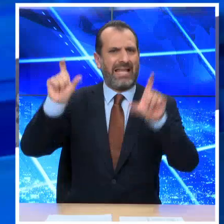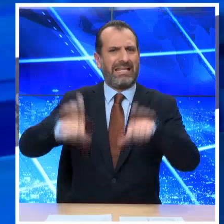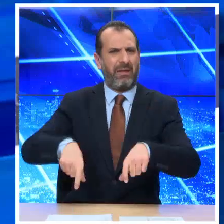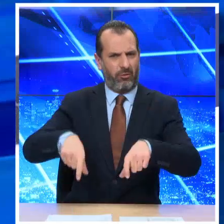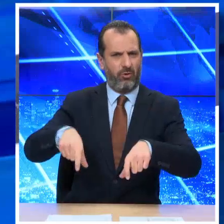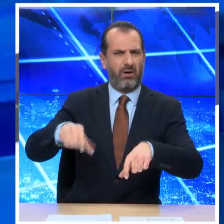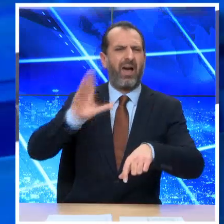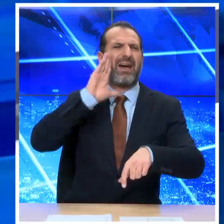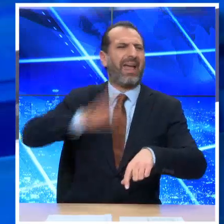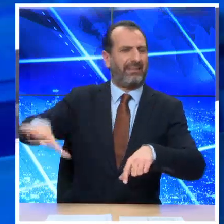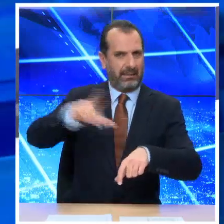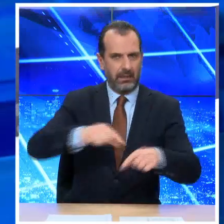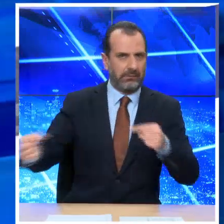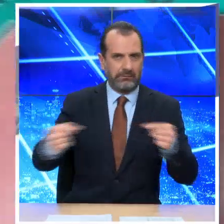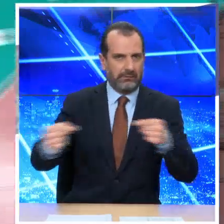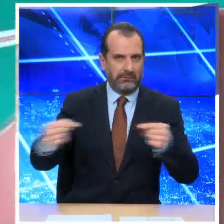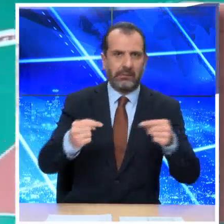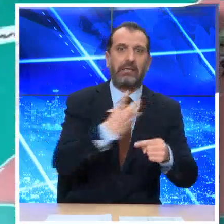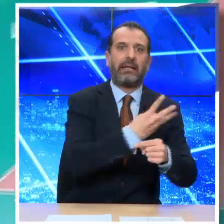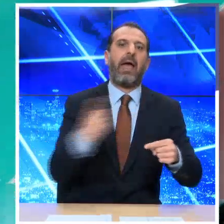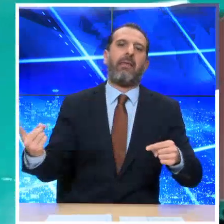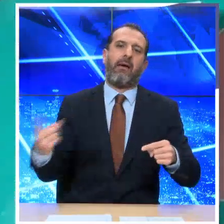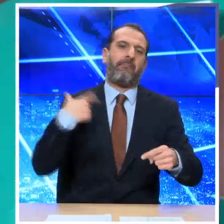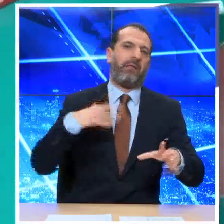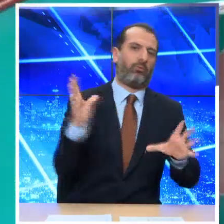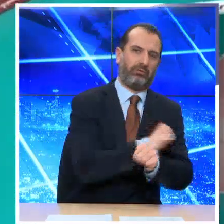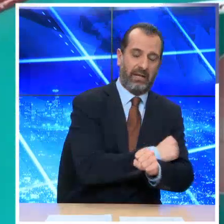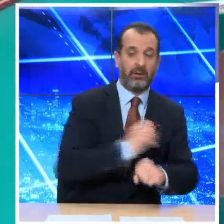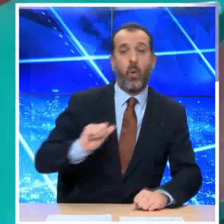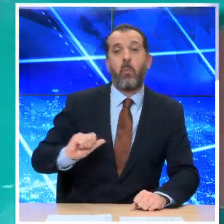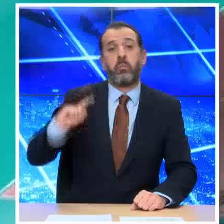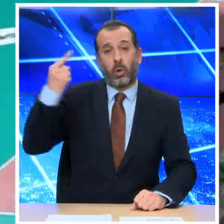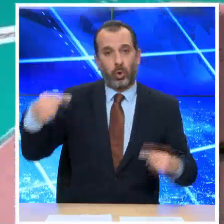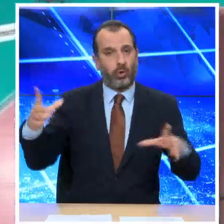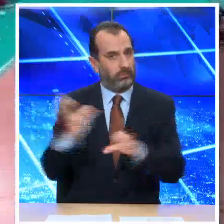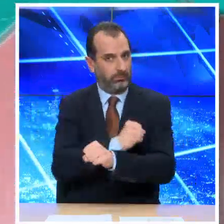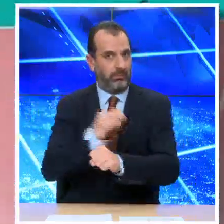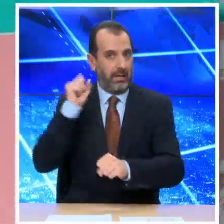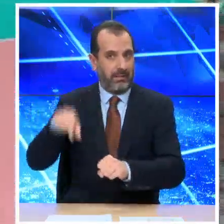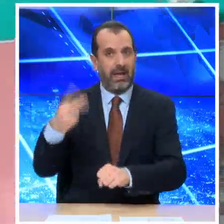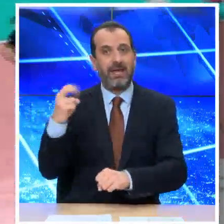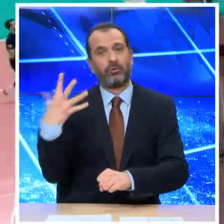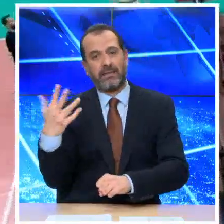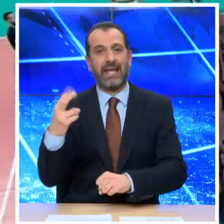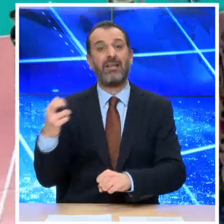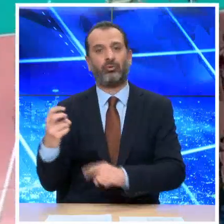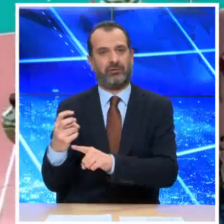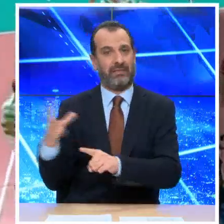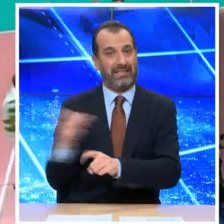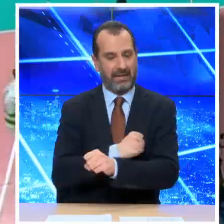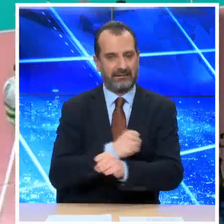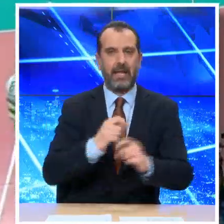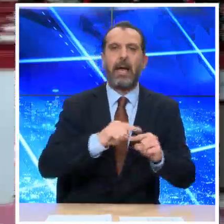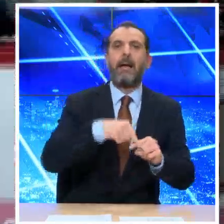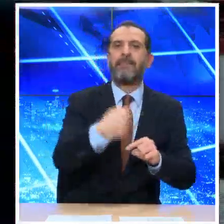Μελίνα Μερκούρη με 3-1 σετ. Οι Ερυθρόλευκοι πήραν το πρώτο σετ με 25-20 αλλά οι Πράσινοι βρήκαν ρυθμό